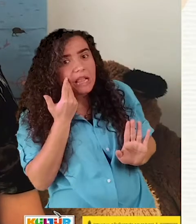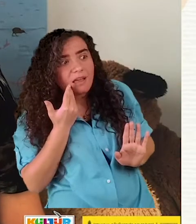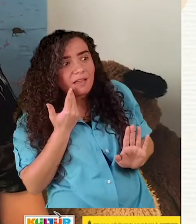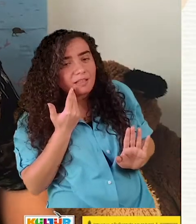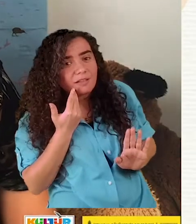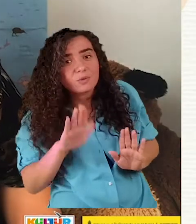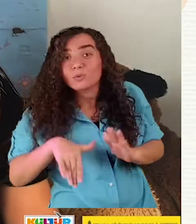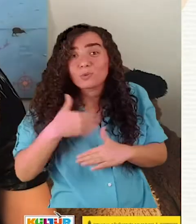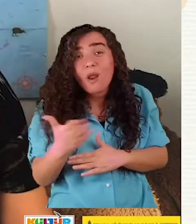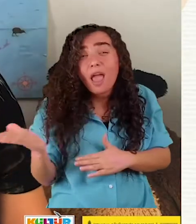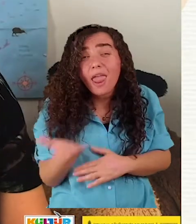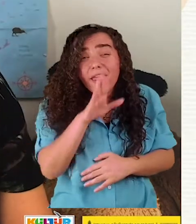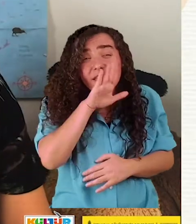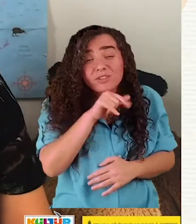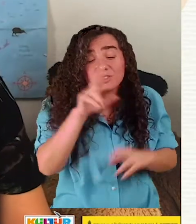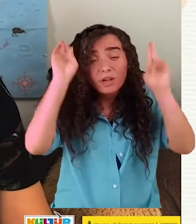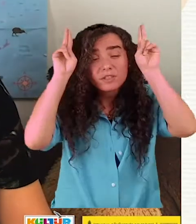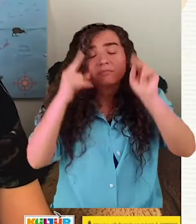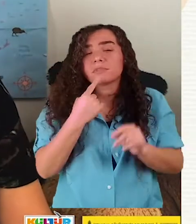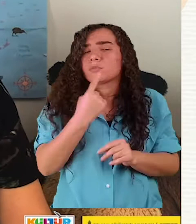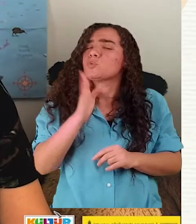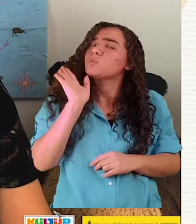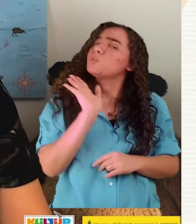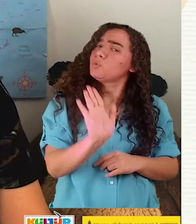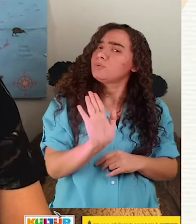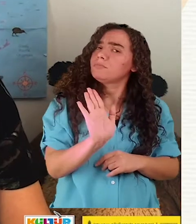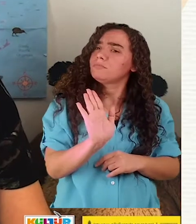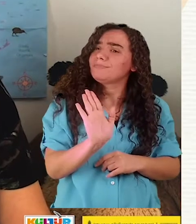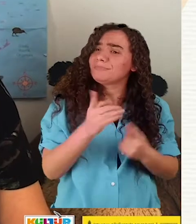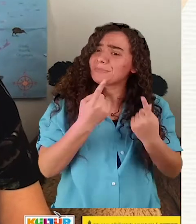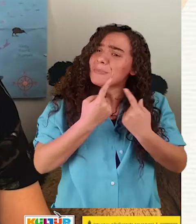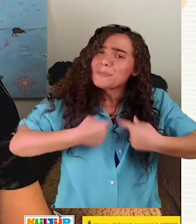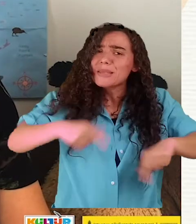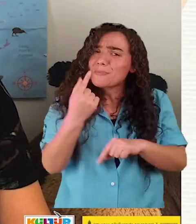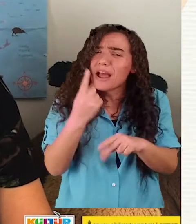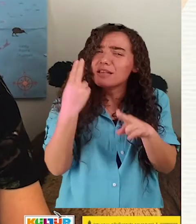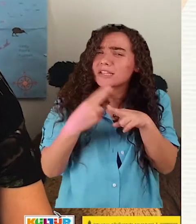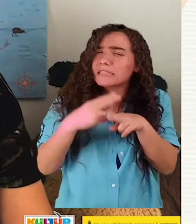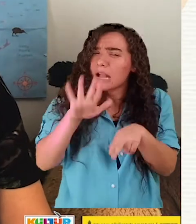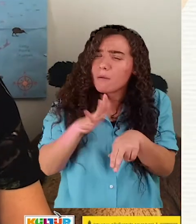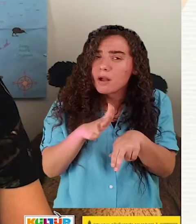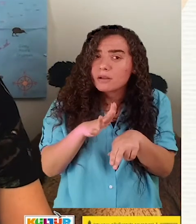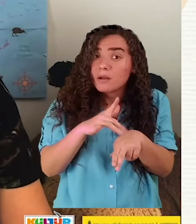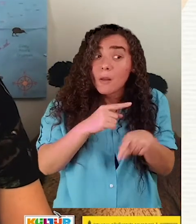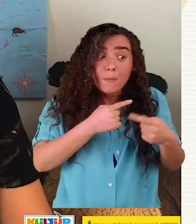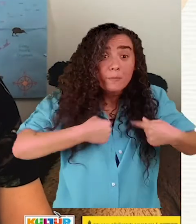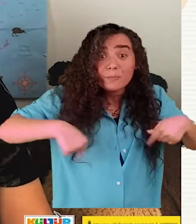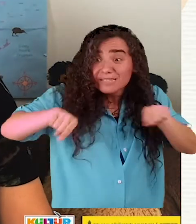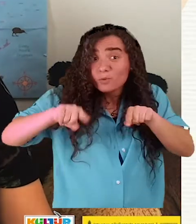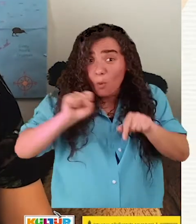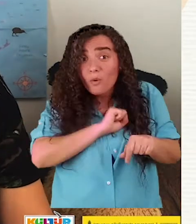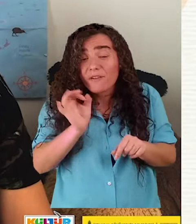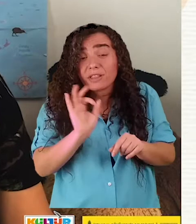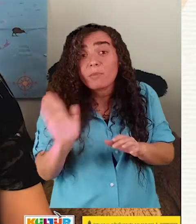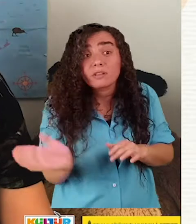Durun! Demiş ki, biz biraz acele ettik galiba. Bizden daha korkakları da varmış. O yüzden bu dünyada bence